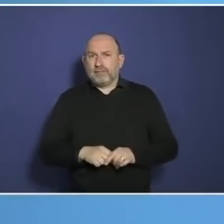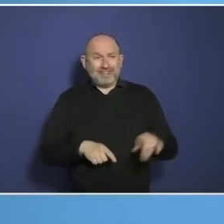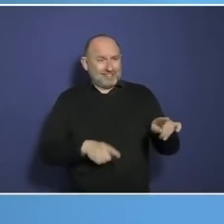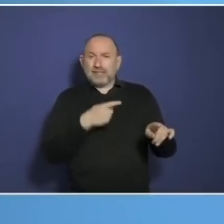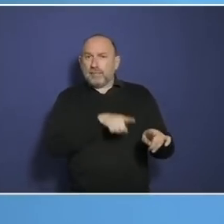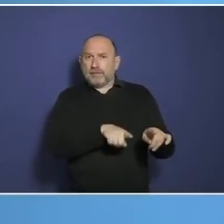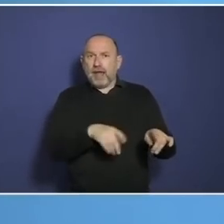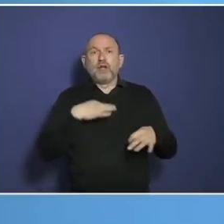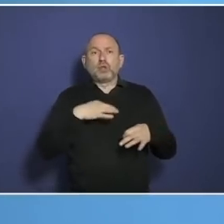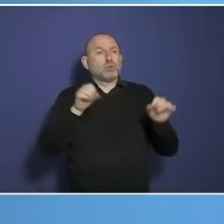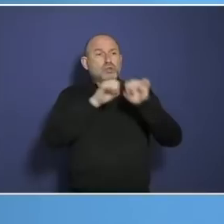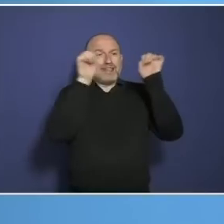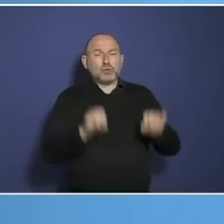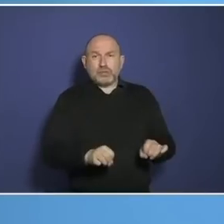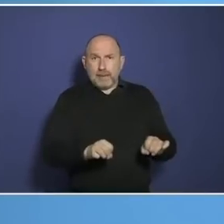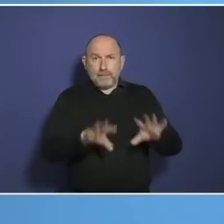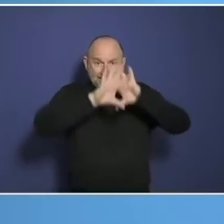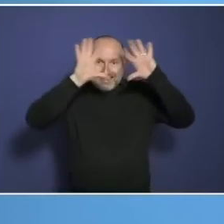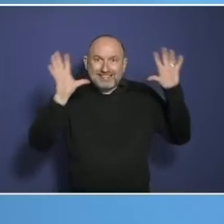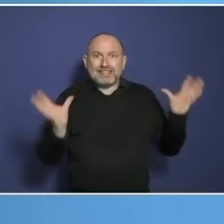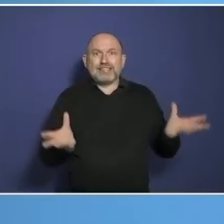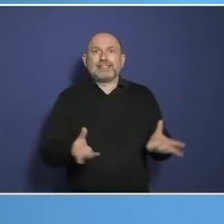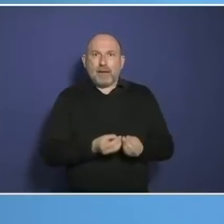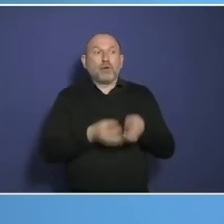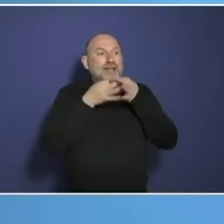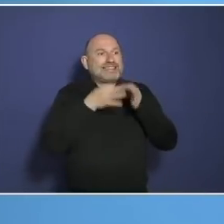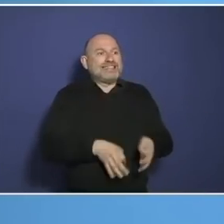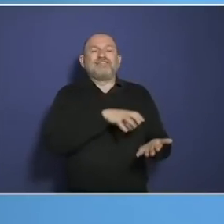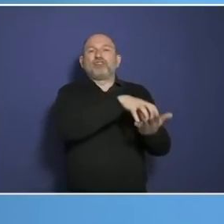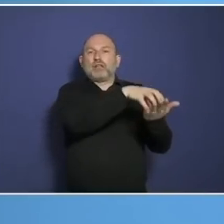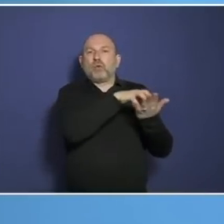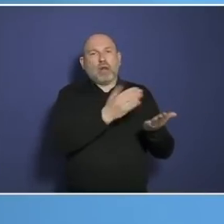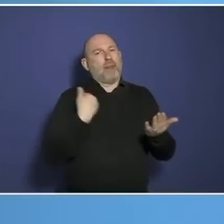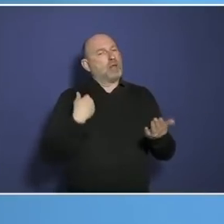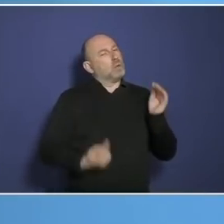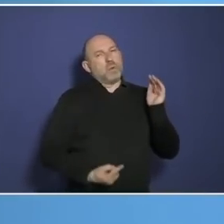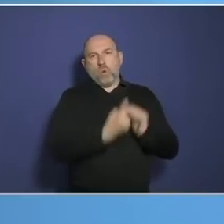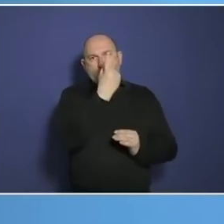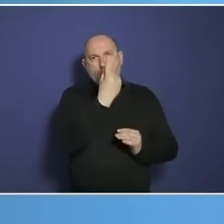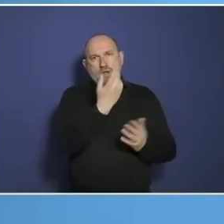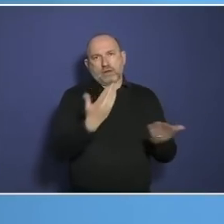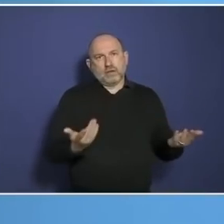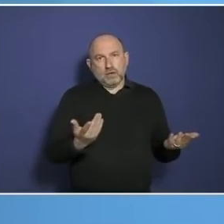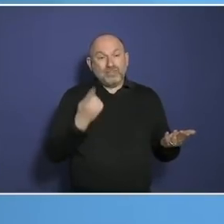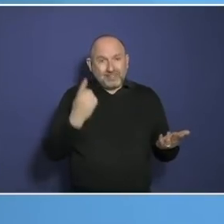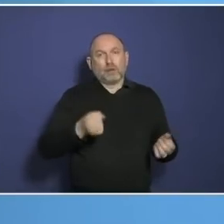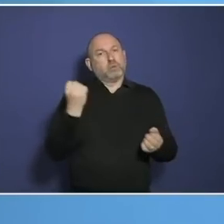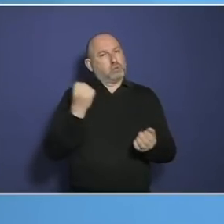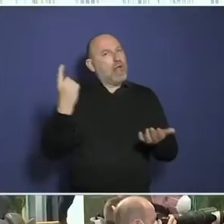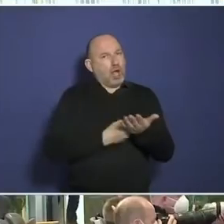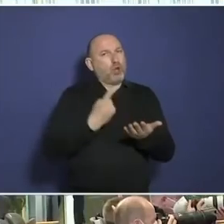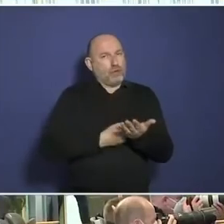Schwanz. Natürlich, wenn man diese Quarantäneregel nicht aufhebt, wie es geplant war. Natürlich, wenn man testet bis zum Umfallen, dann hat man auch